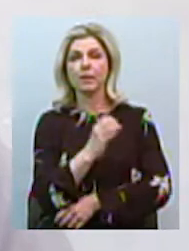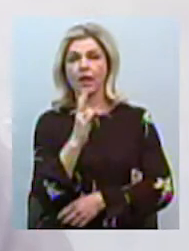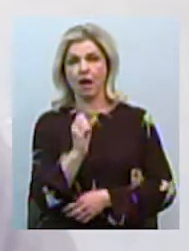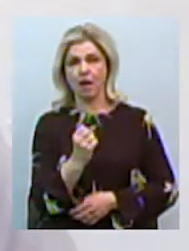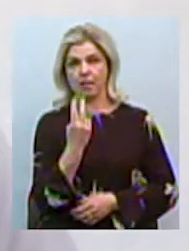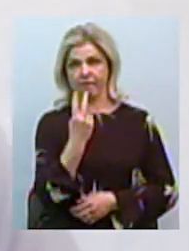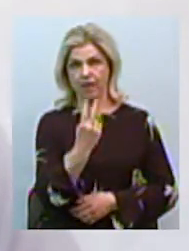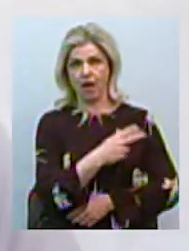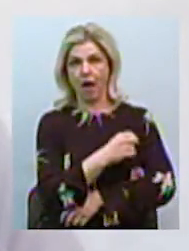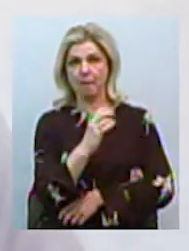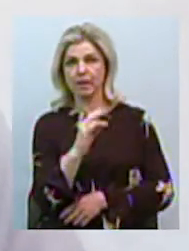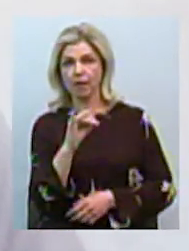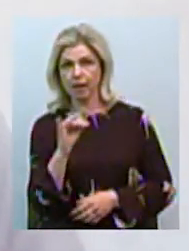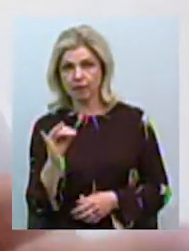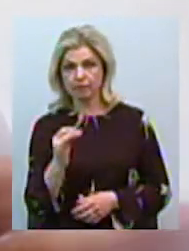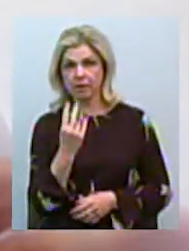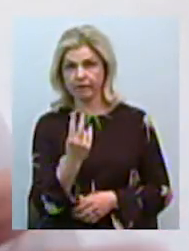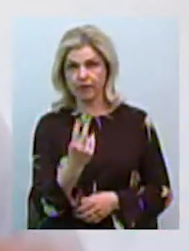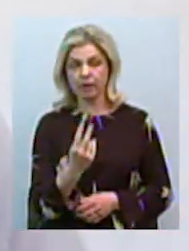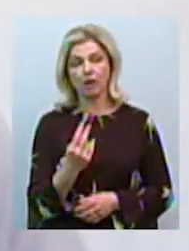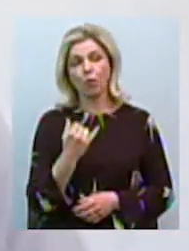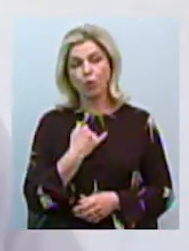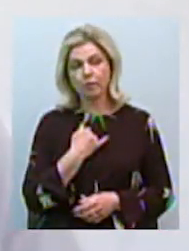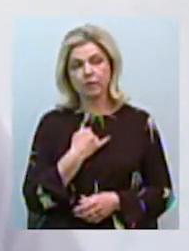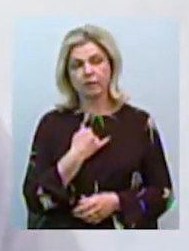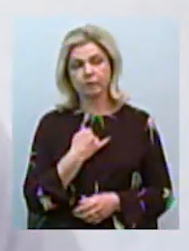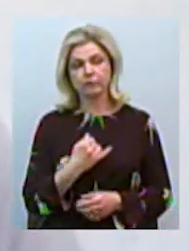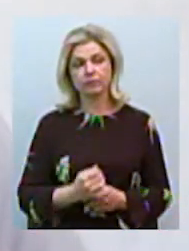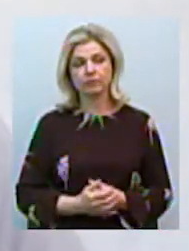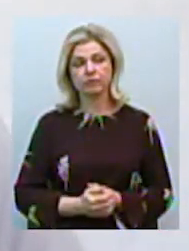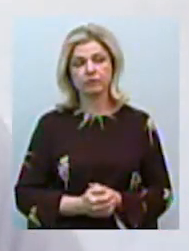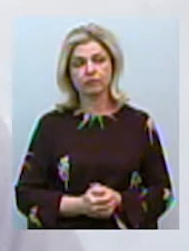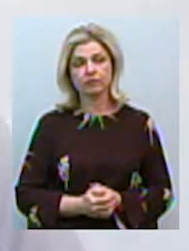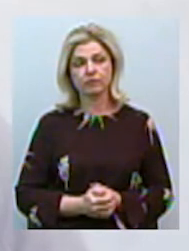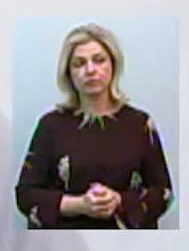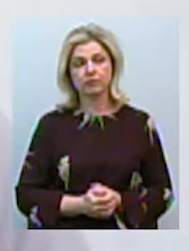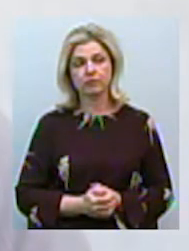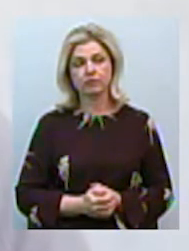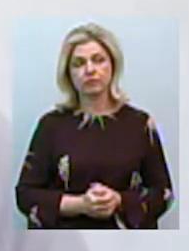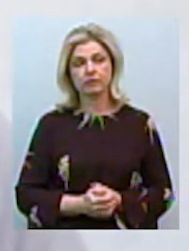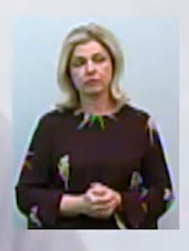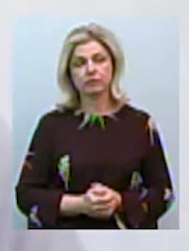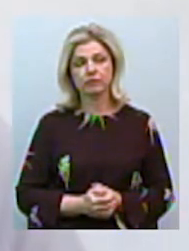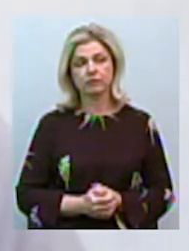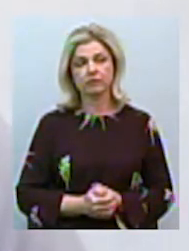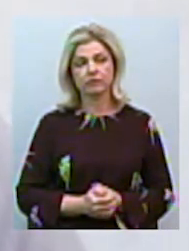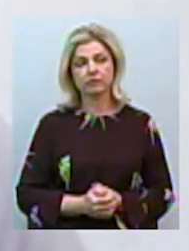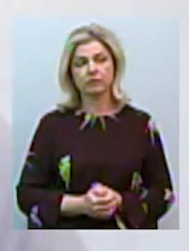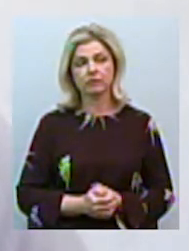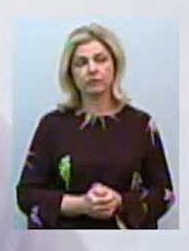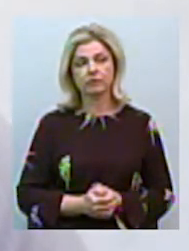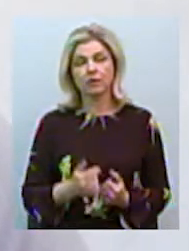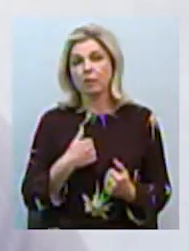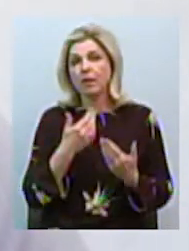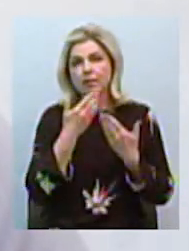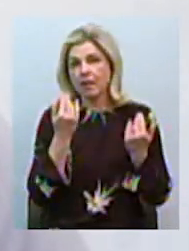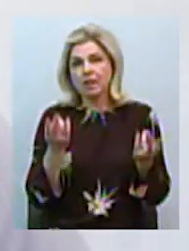аптеки. В мене нема необхідності туди